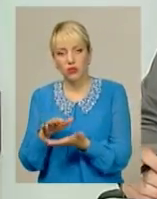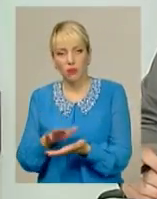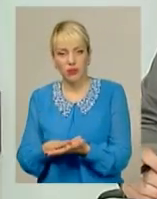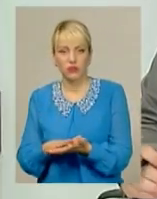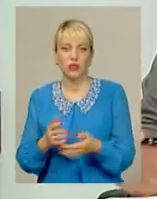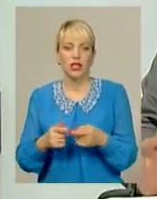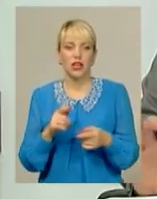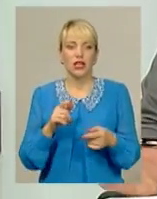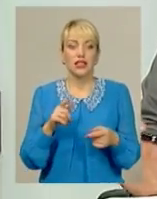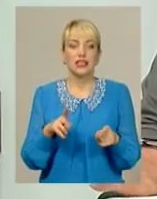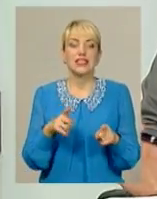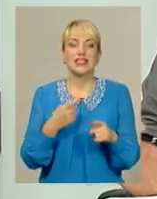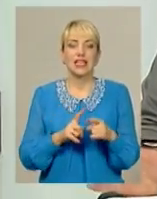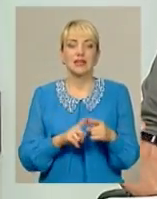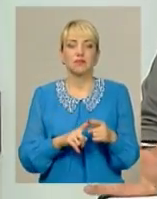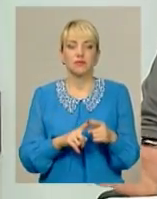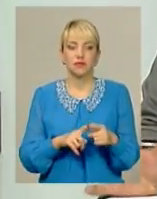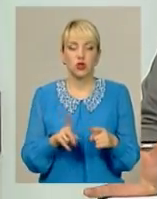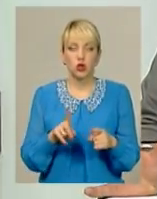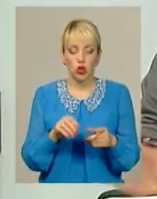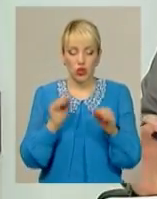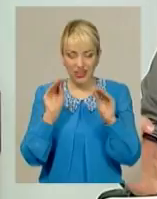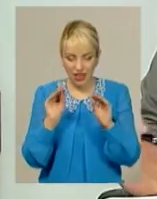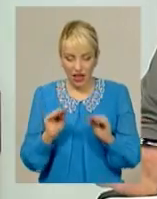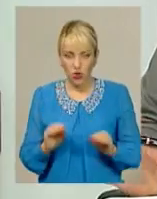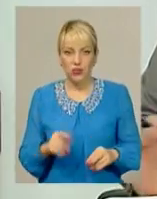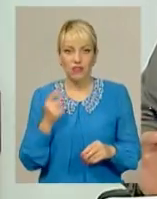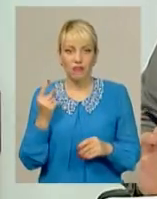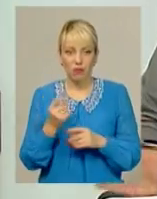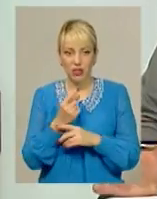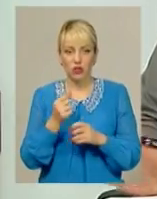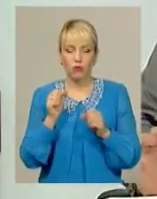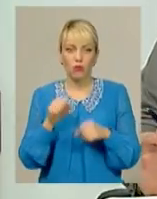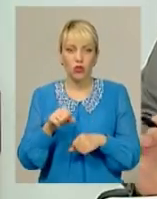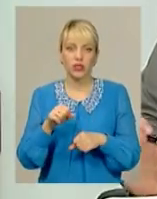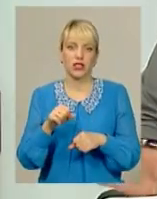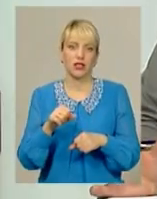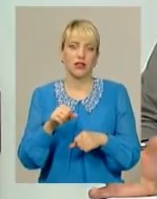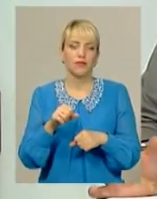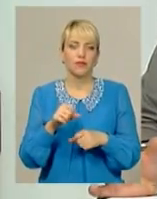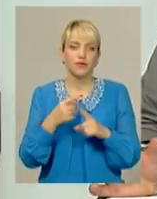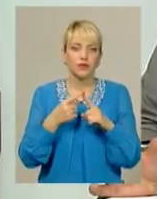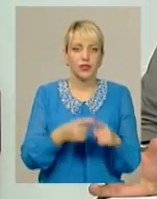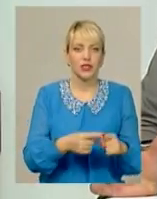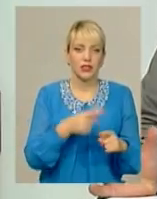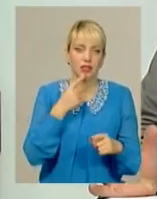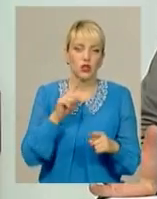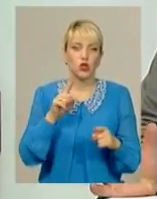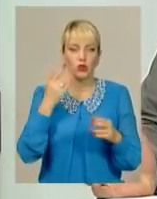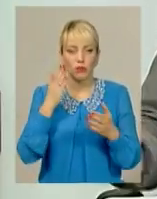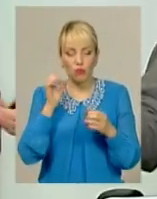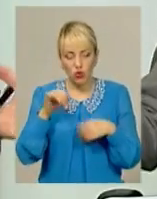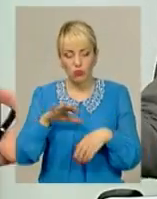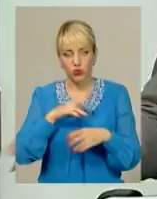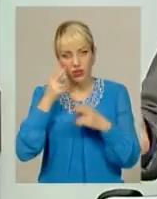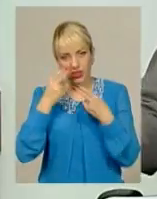Тобто, це, що декларується вперше, то ми можемо зноску зробити, на те, що там технічні помилки є. Можемо,